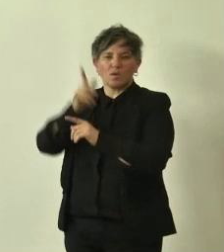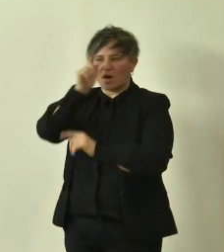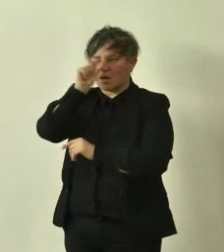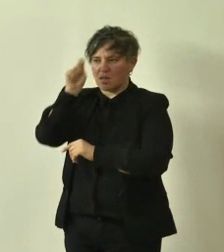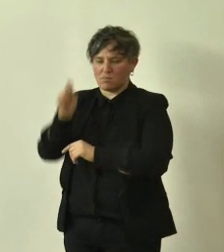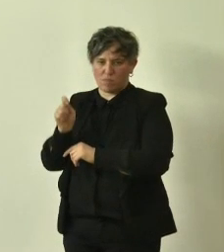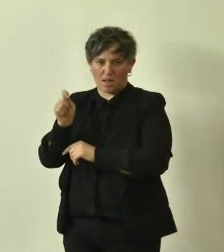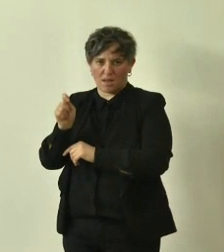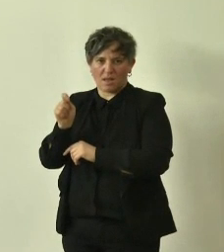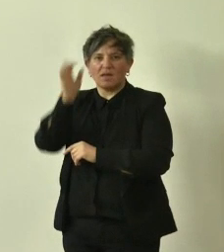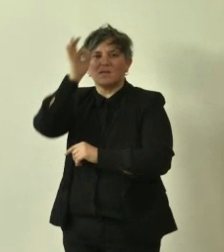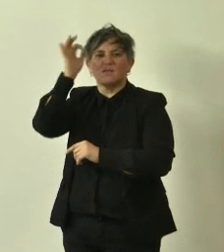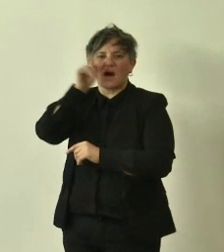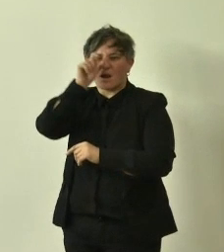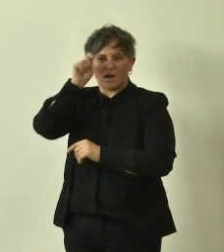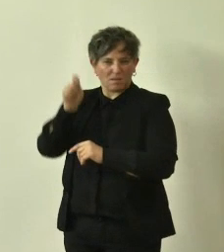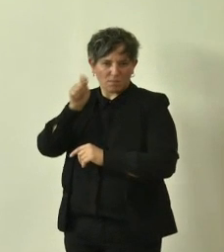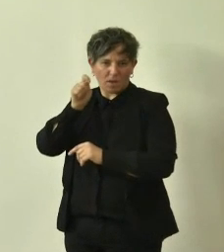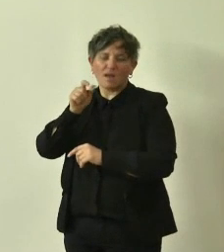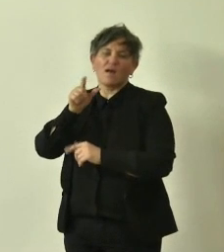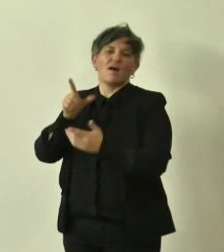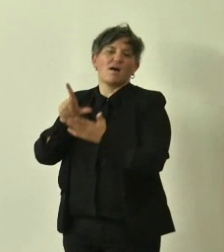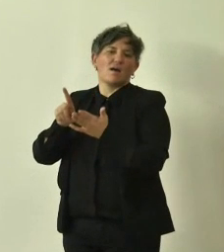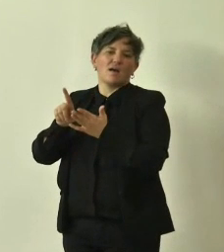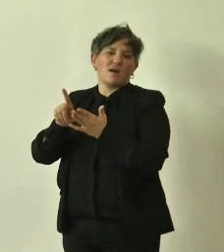diamo un futuro a questi alberi